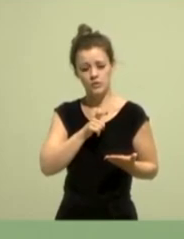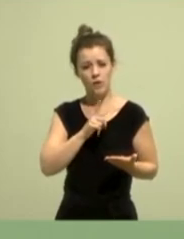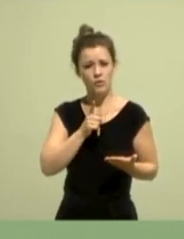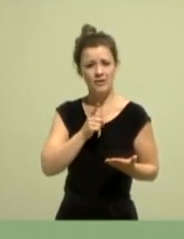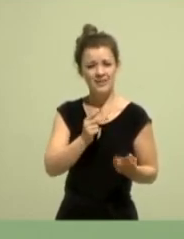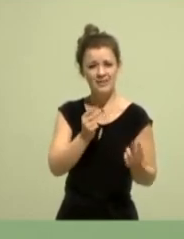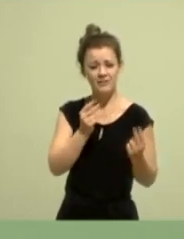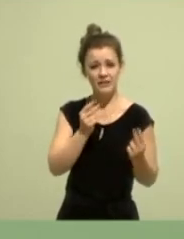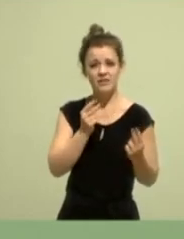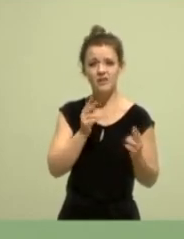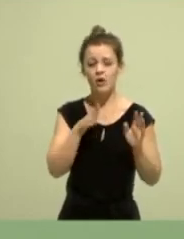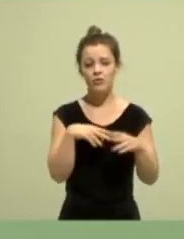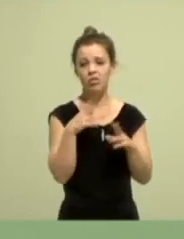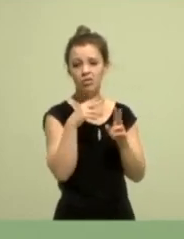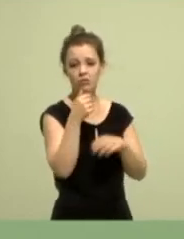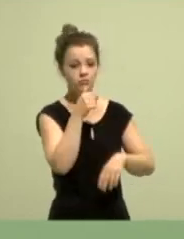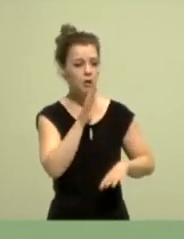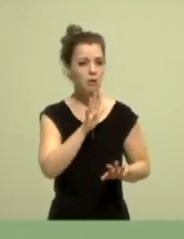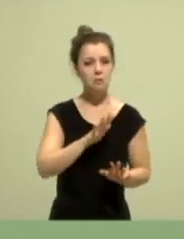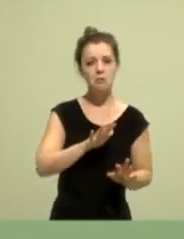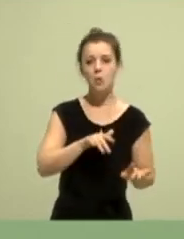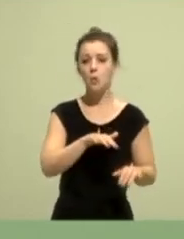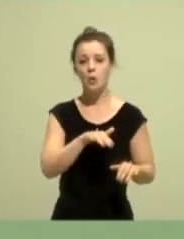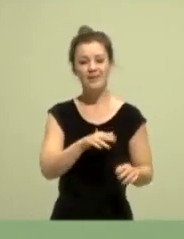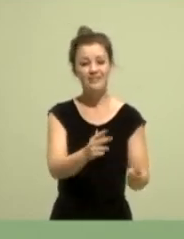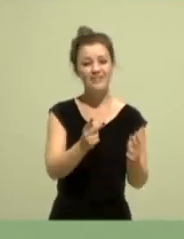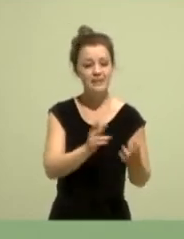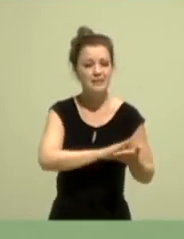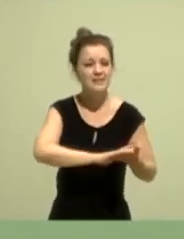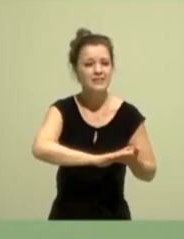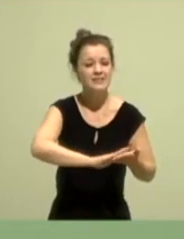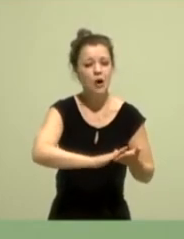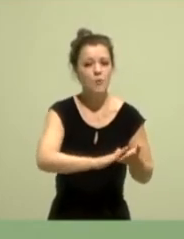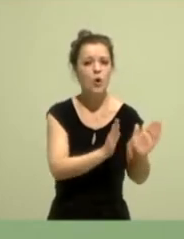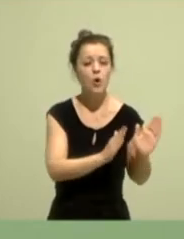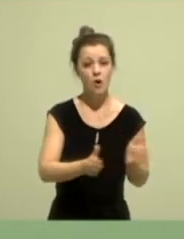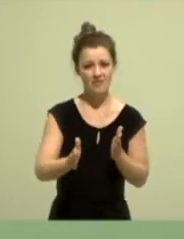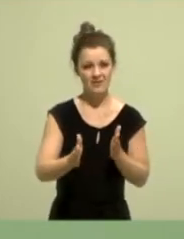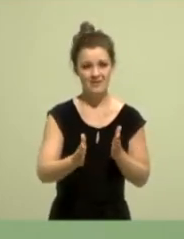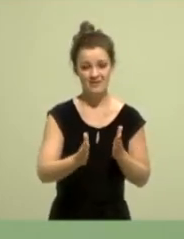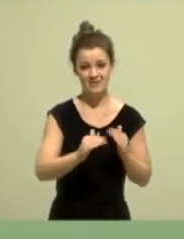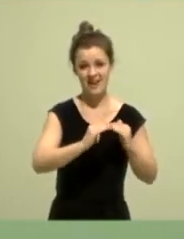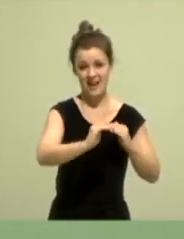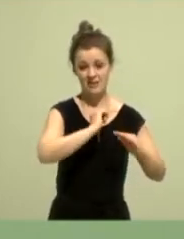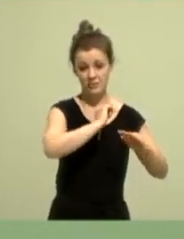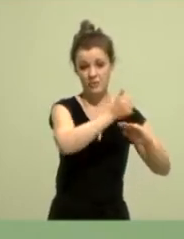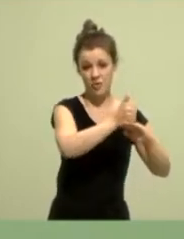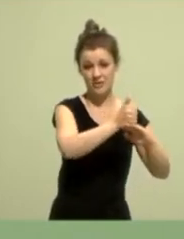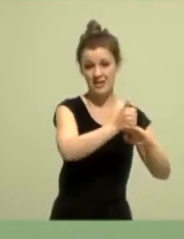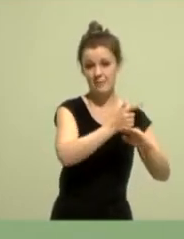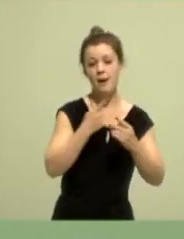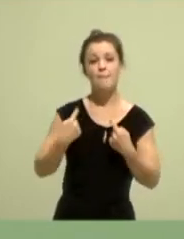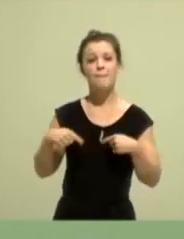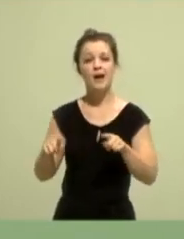abzuliefern als Landesvorstandsmitglied und gleichzeitig als MDL. Und nur weil ich zu dem Schluss